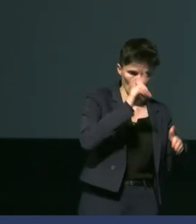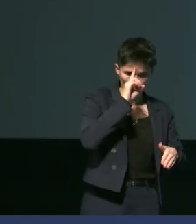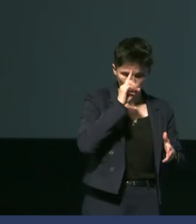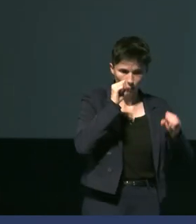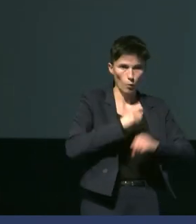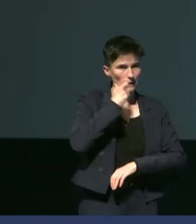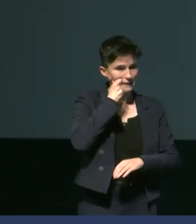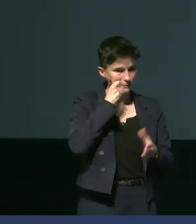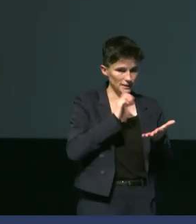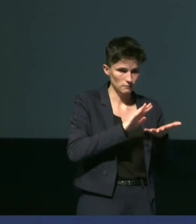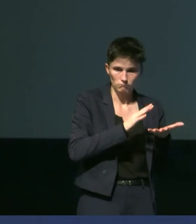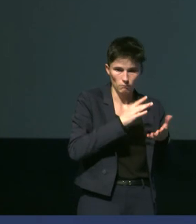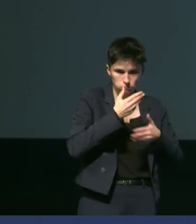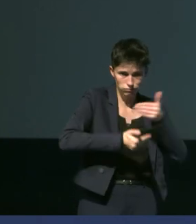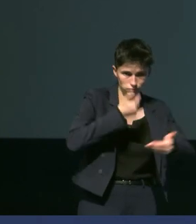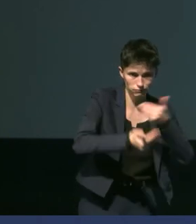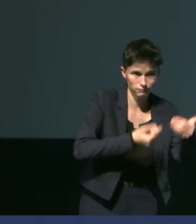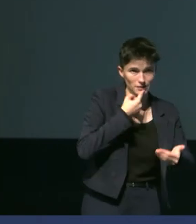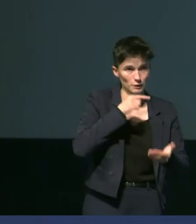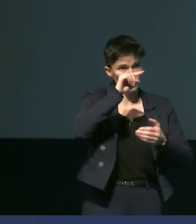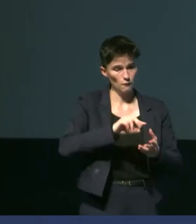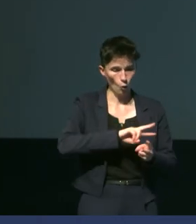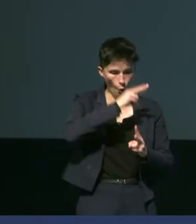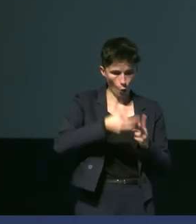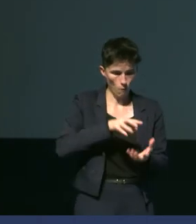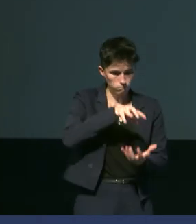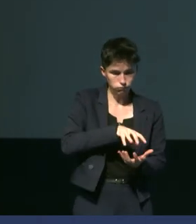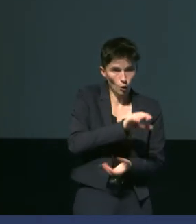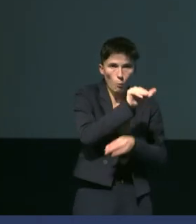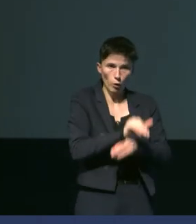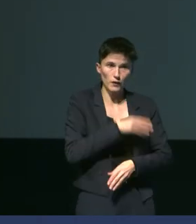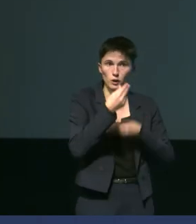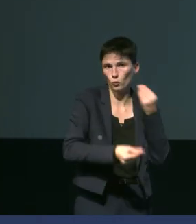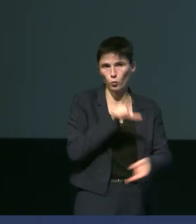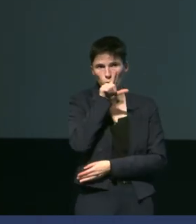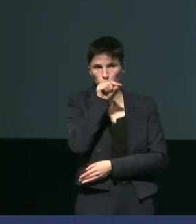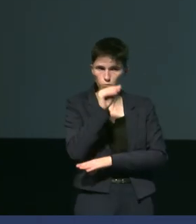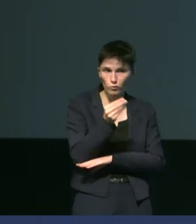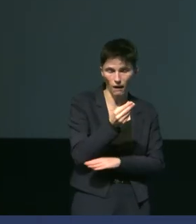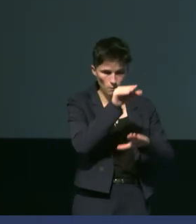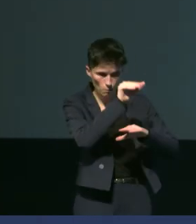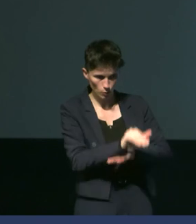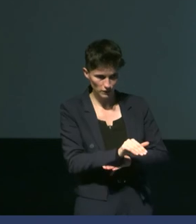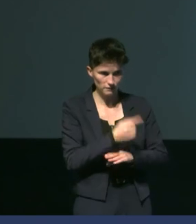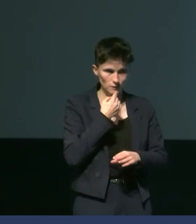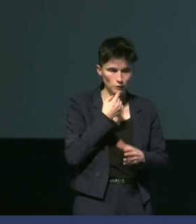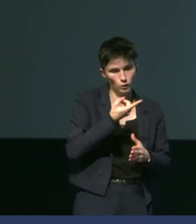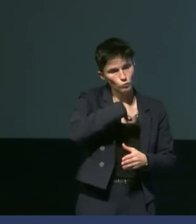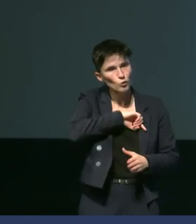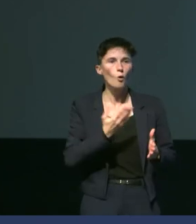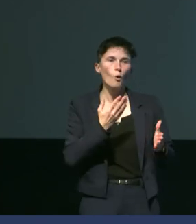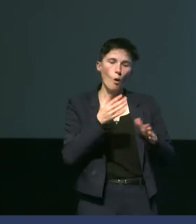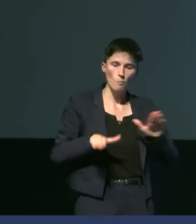l'espèce, donc il va falloir protéger les œufs ou les poussins. Différentes stratégies. On vient de quitter les manchots royaux qui, eux,